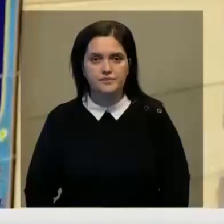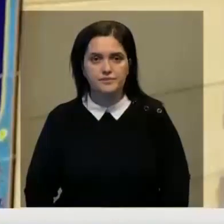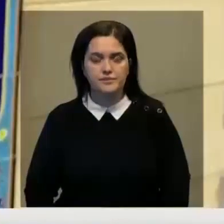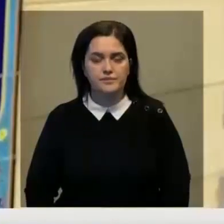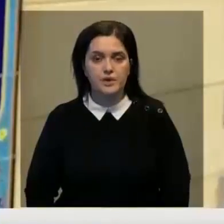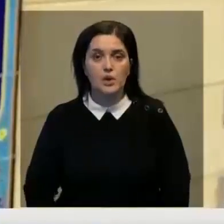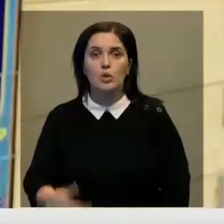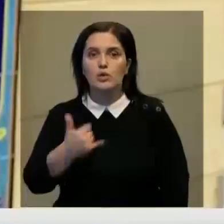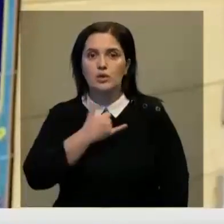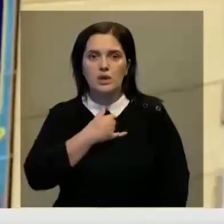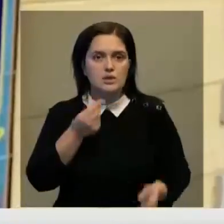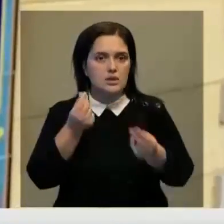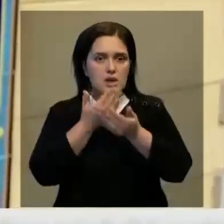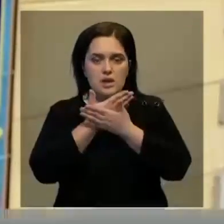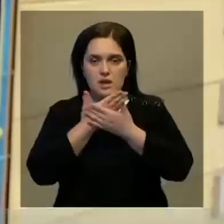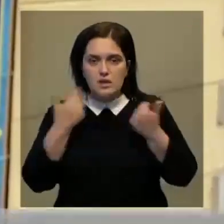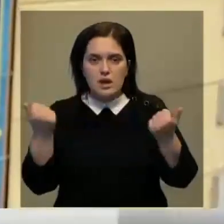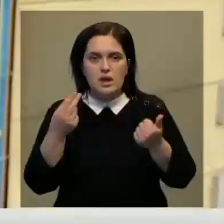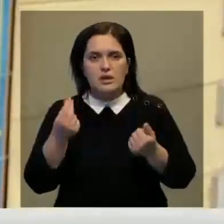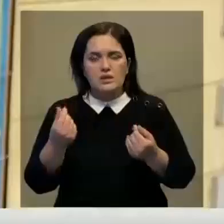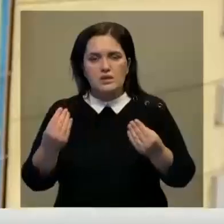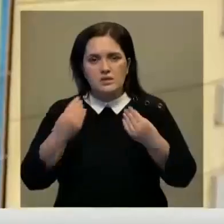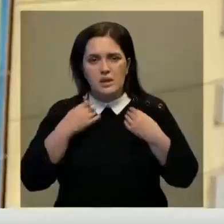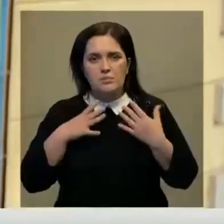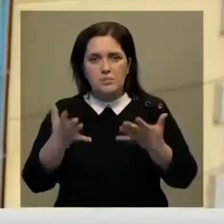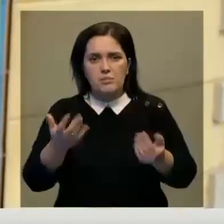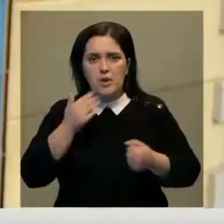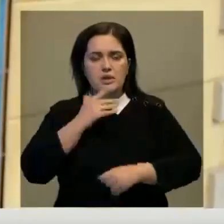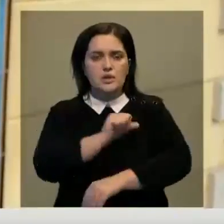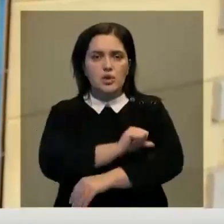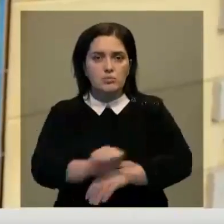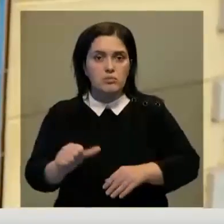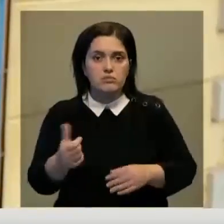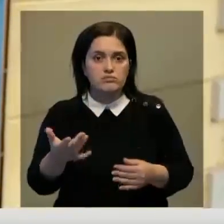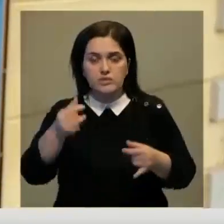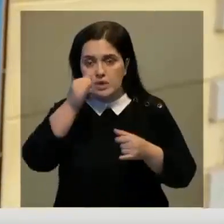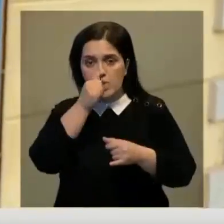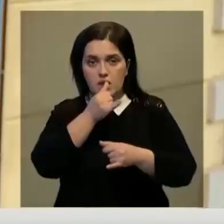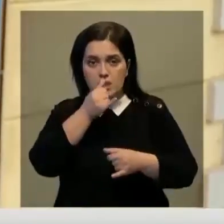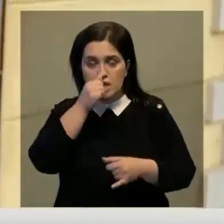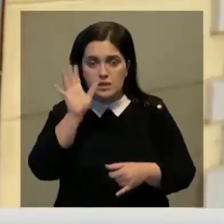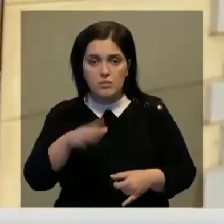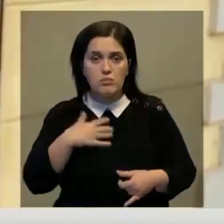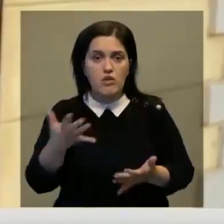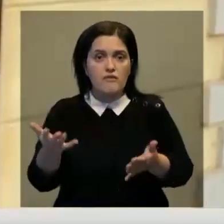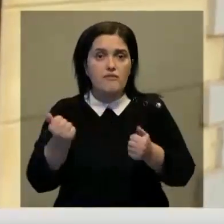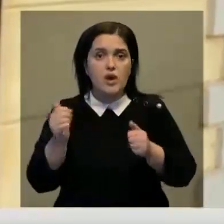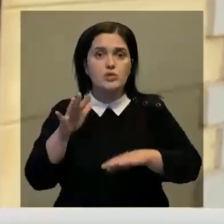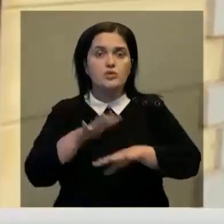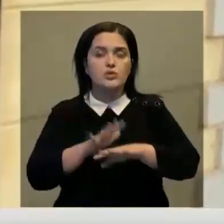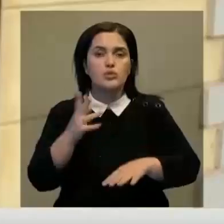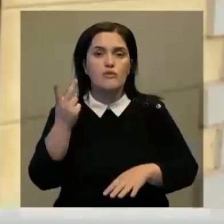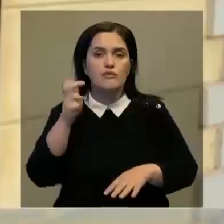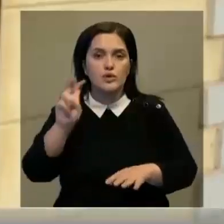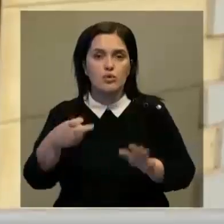У нас нет денег. Пожертвования, которые мы раньше получали от зарубежных спонсоров, недоступны. Сейчас мы можем снять со счетов не больше 200